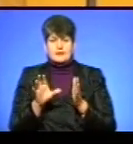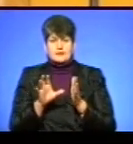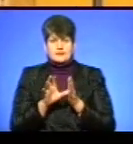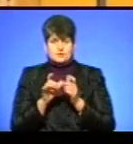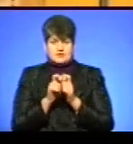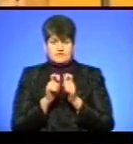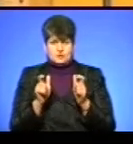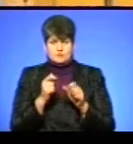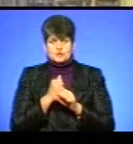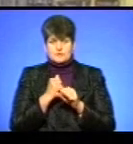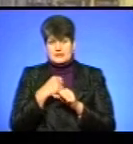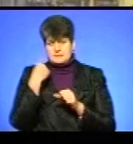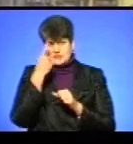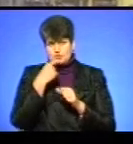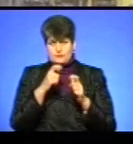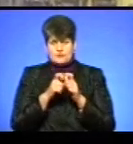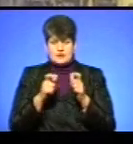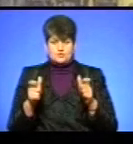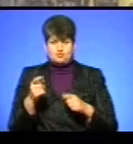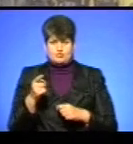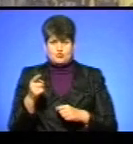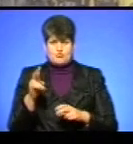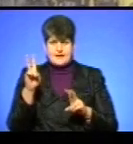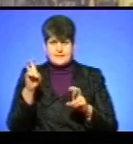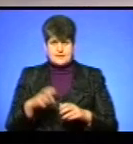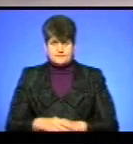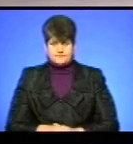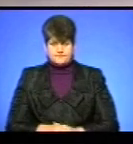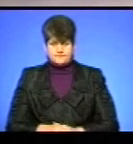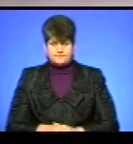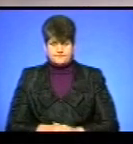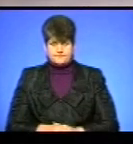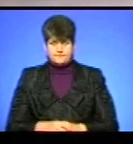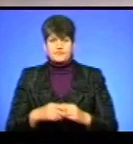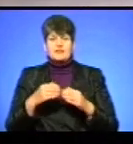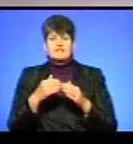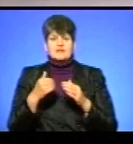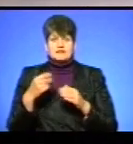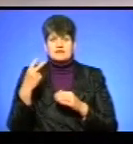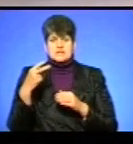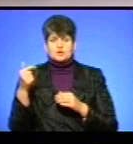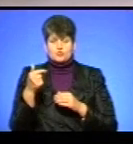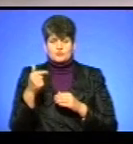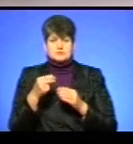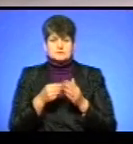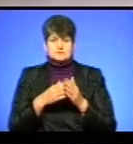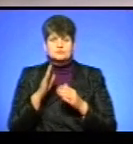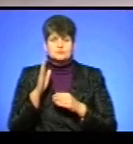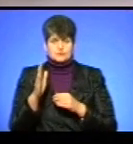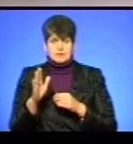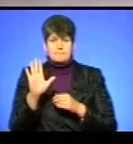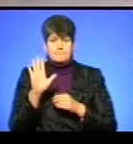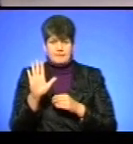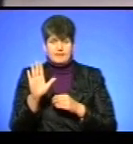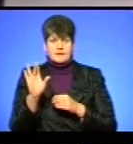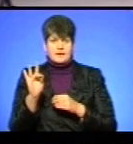виготовити персоніфіковану карту тернополянина. Від 20 грудня тариф буде 5